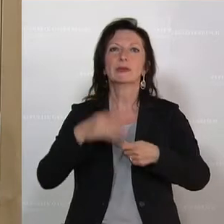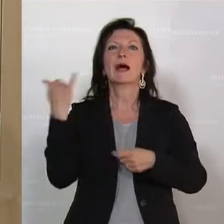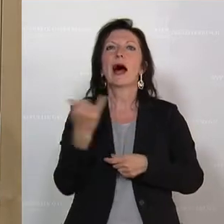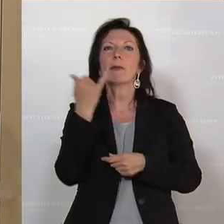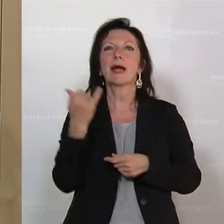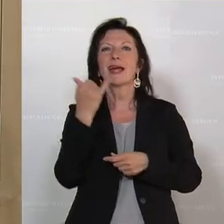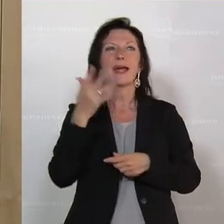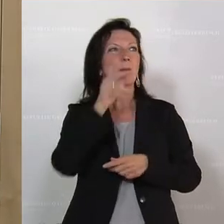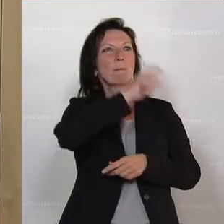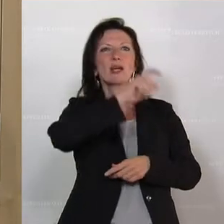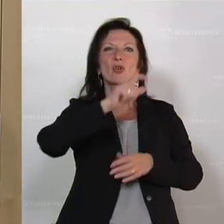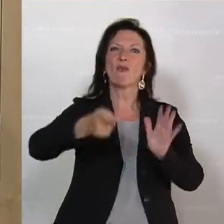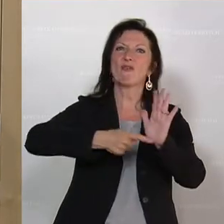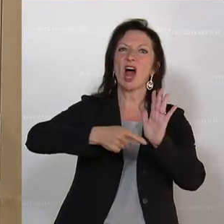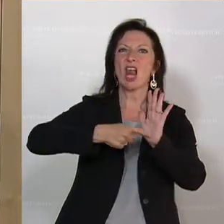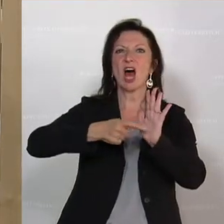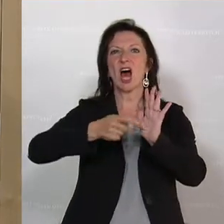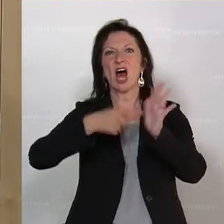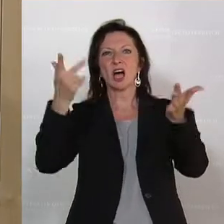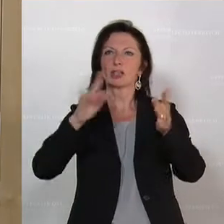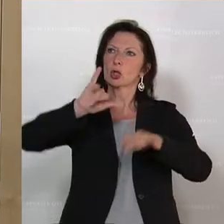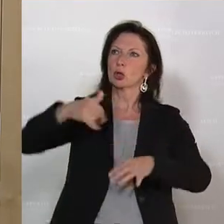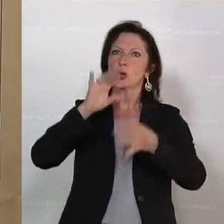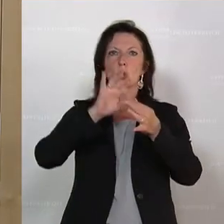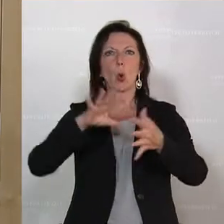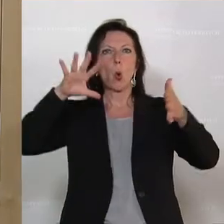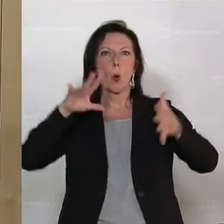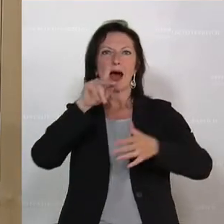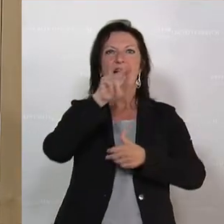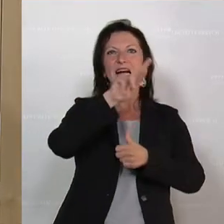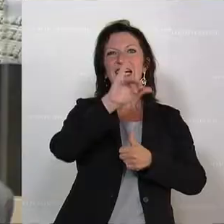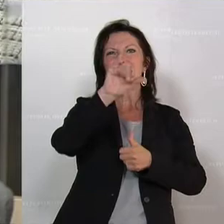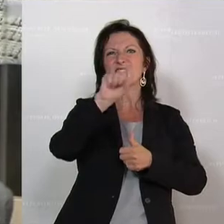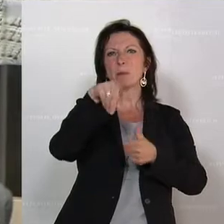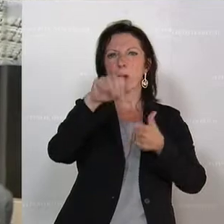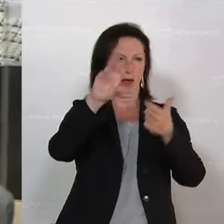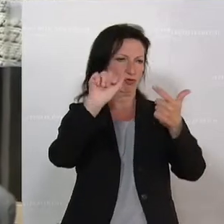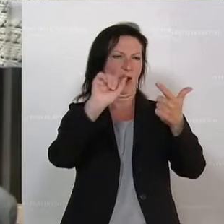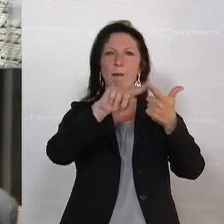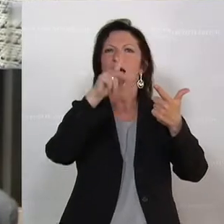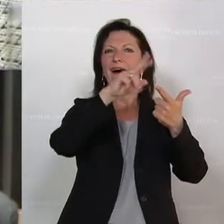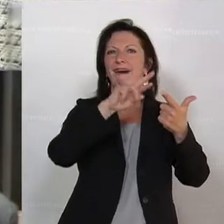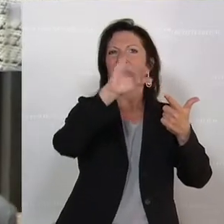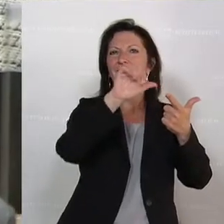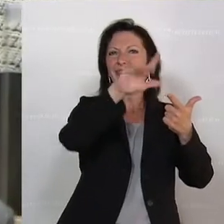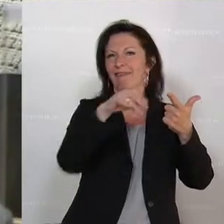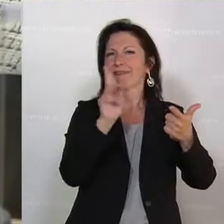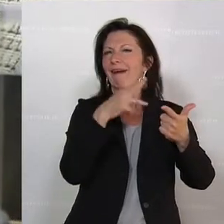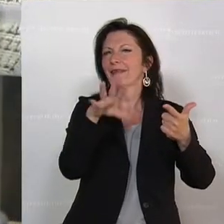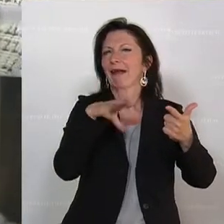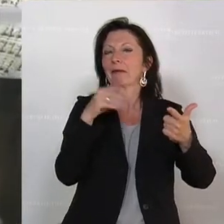unabhängigen Justiz rufen, die Frau Grispa und Herr Greiner, können das natürlich nicht akzeptieren. Sie müssen neuerlich eine Anzeige einbringen.